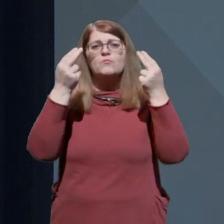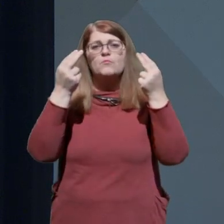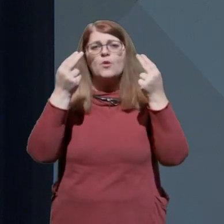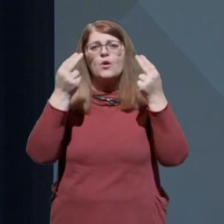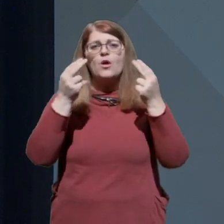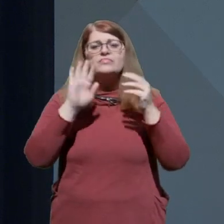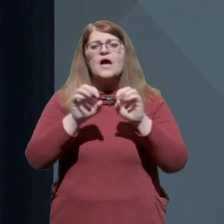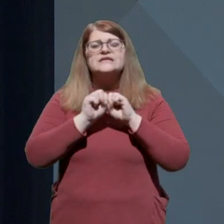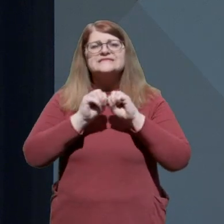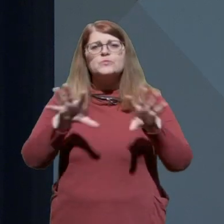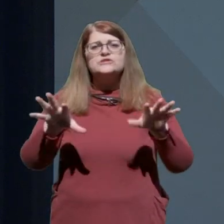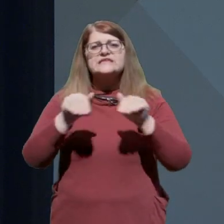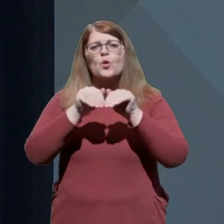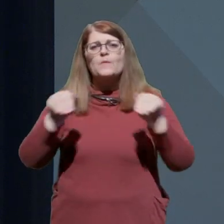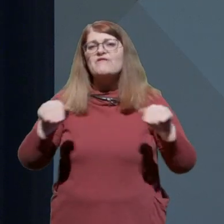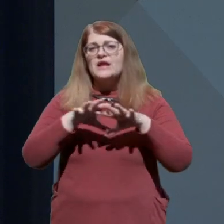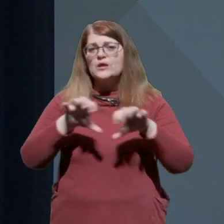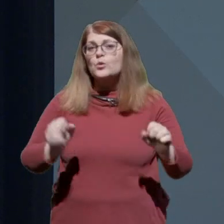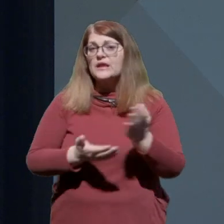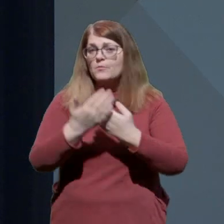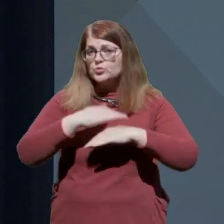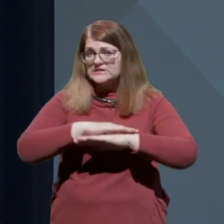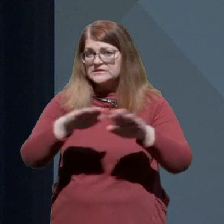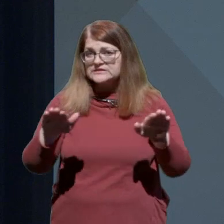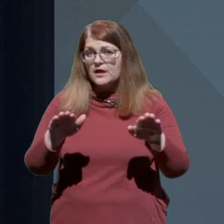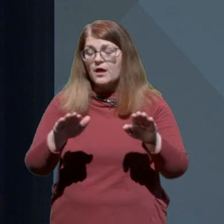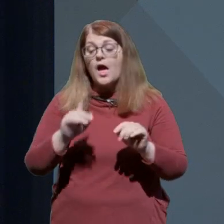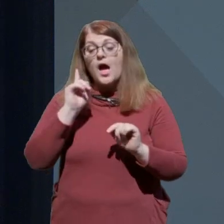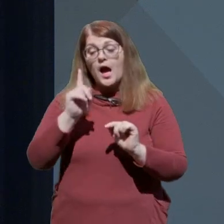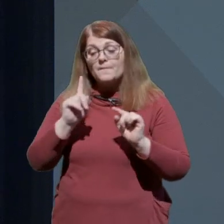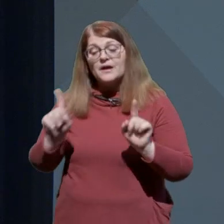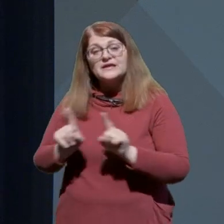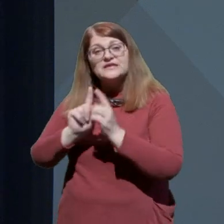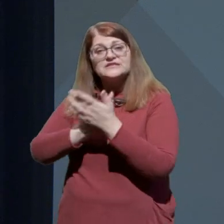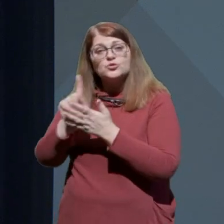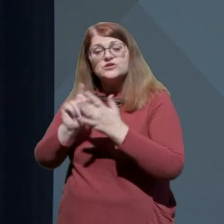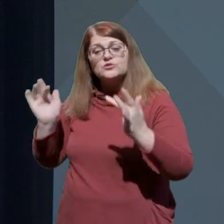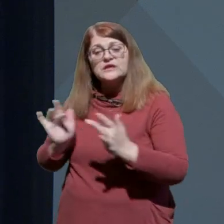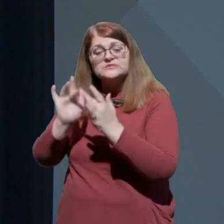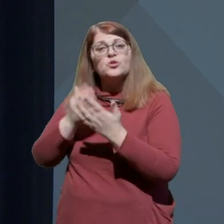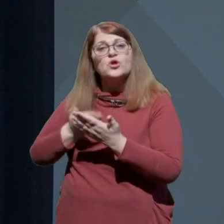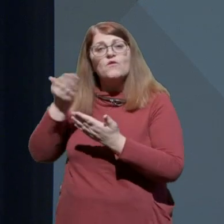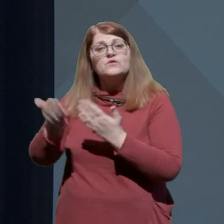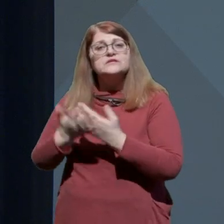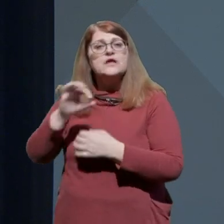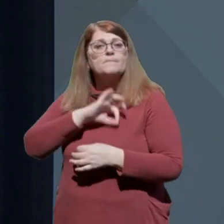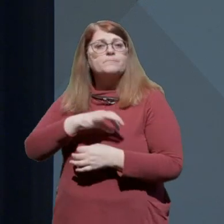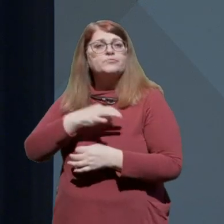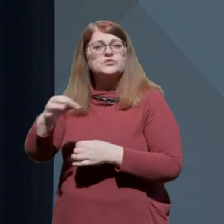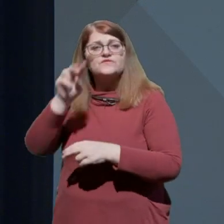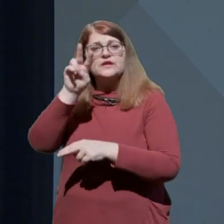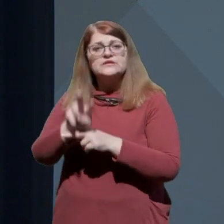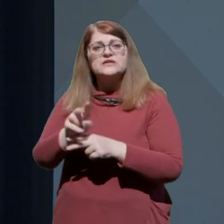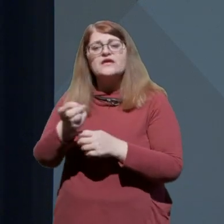sprostitev omejovalnih ukrepov za vse, obhratnem nasprotovanju celo predlogu za prostovoljni nadzor virjo